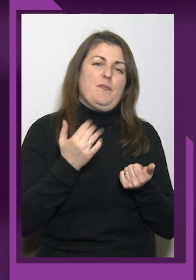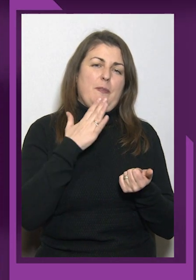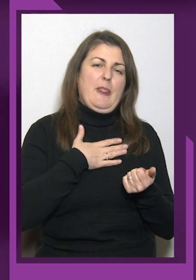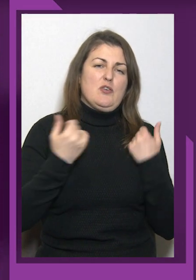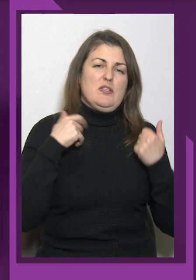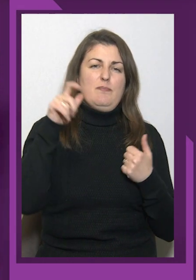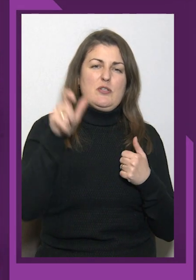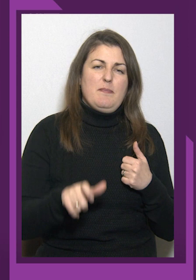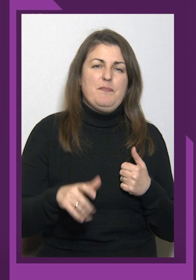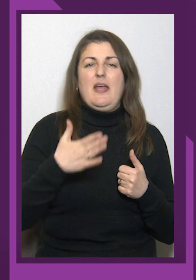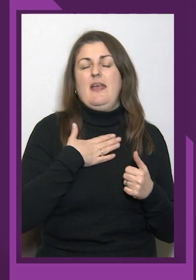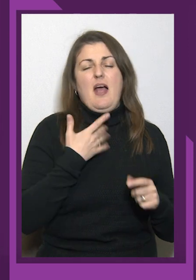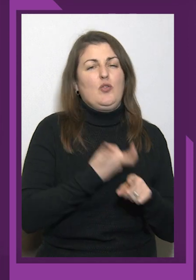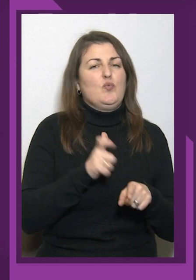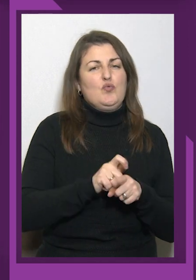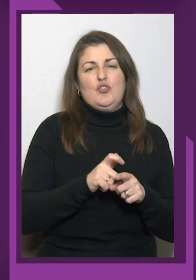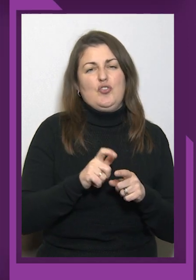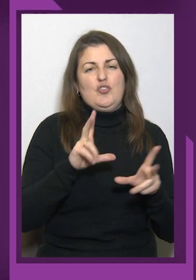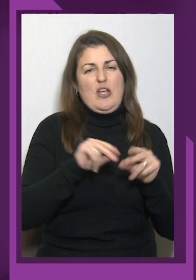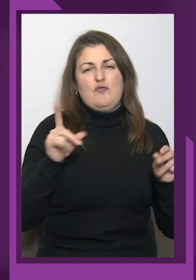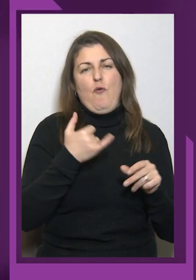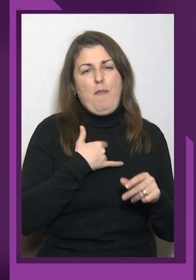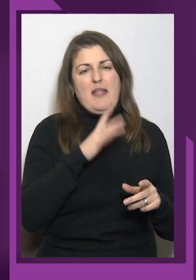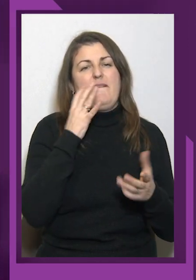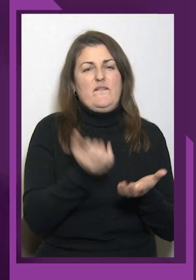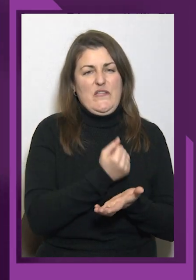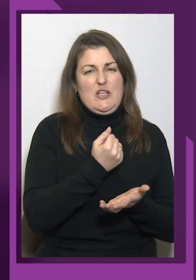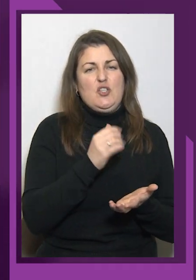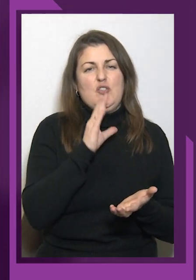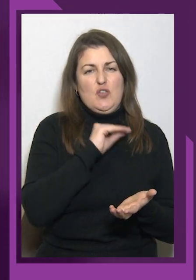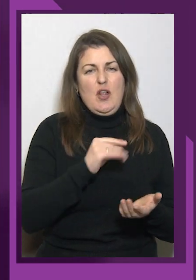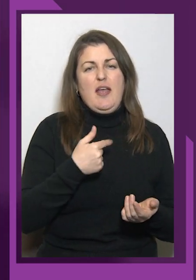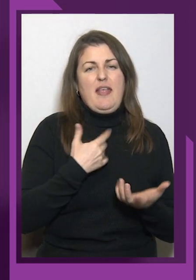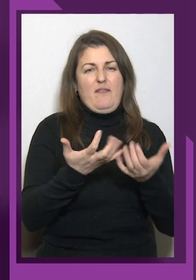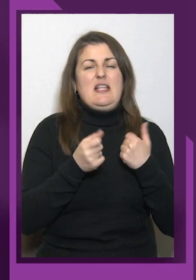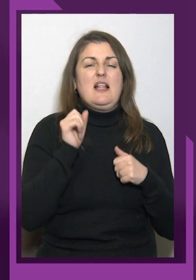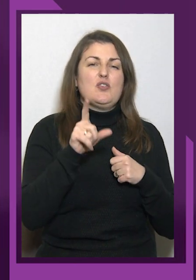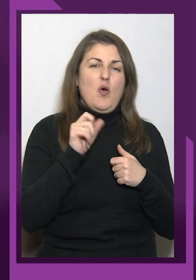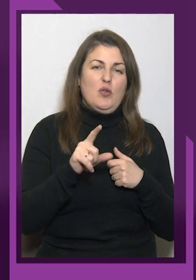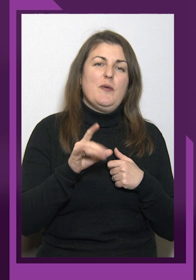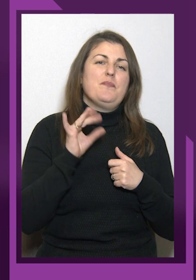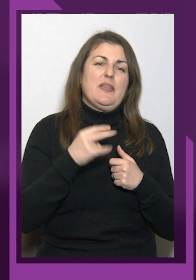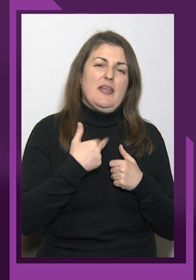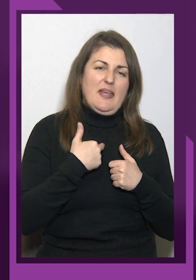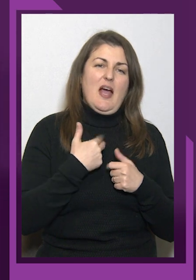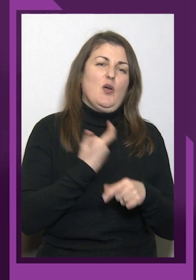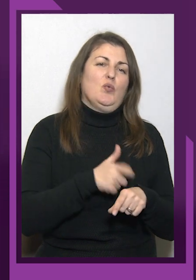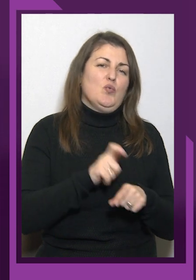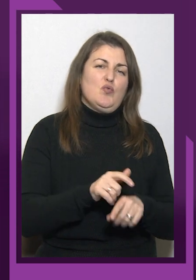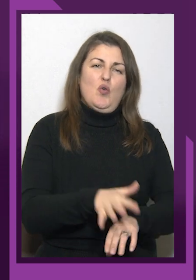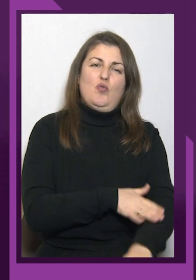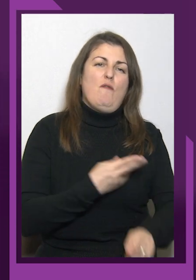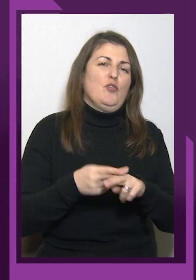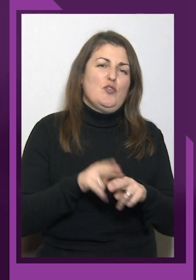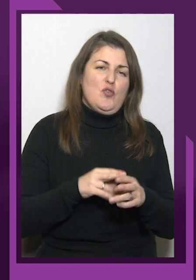вийшло і я взяла золото. Я дуже довго до цього шла. Ось скільки років я в спорті, скільки